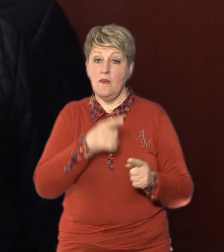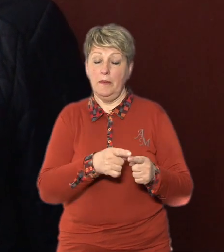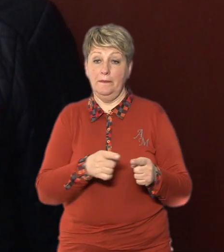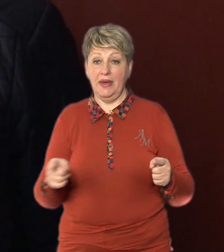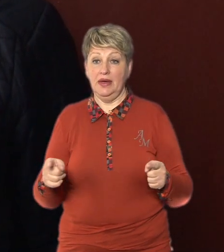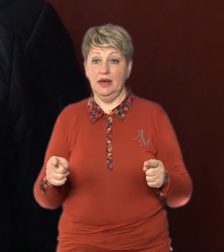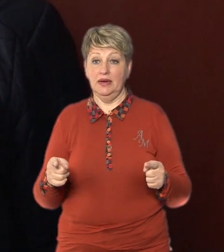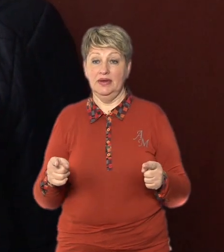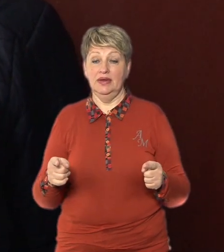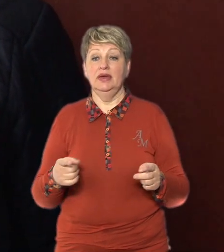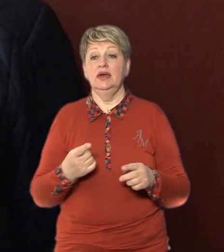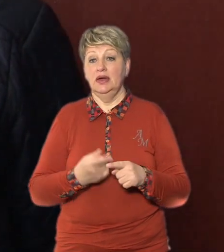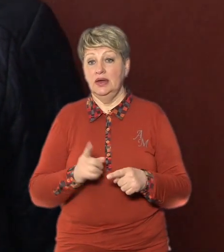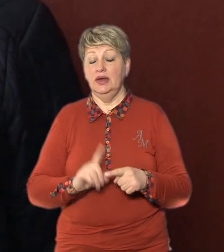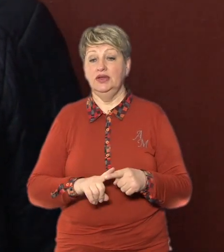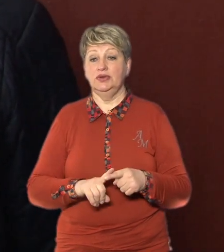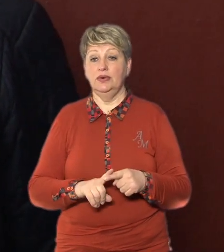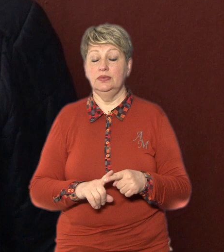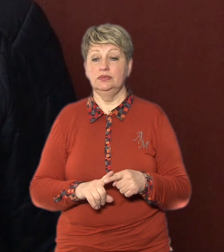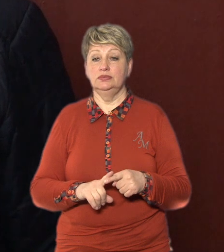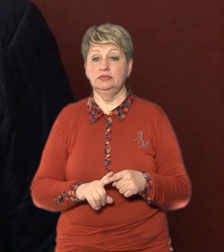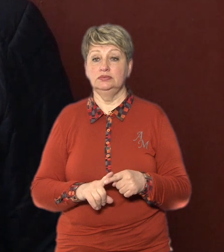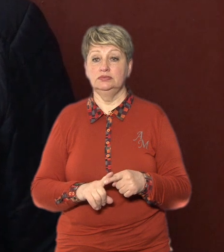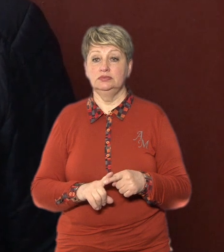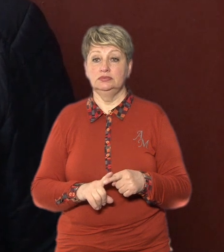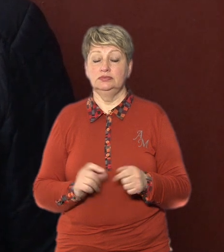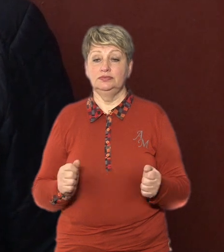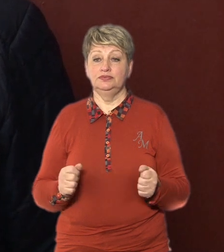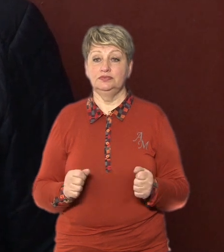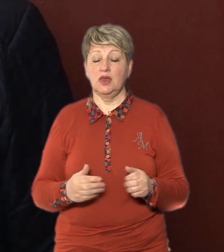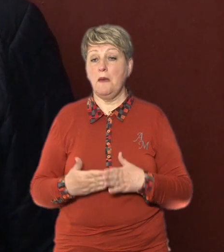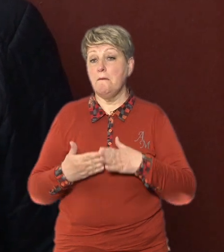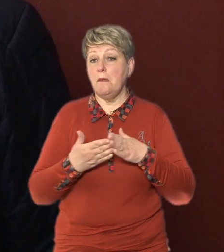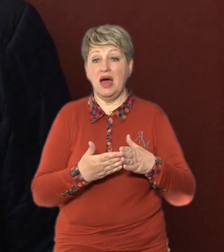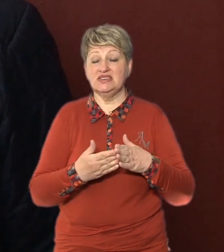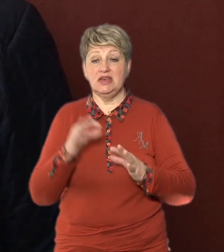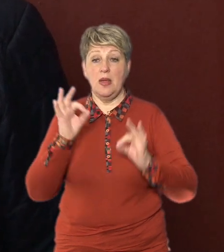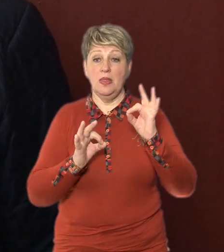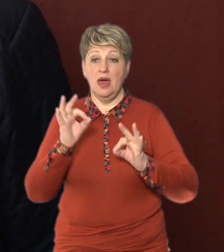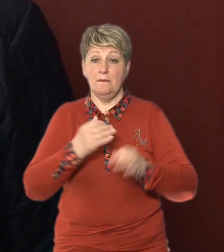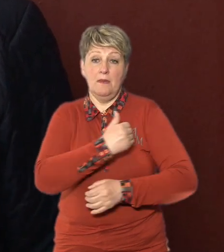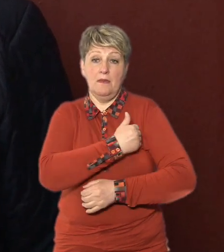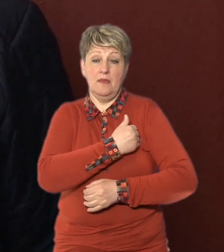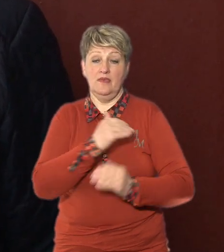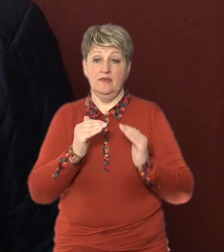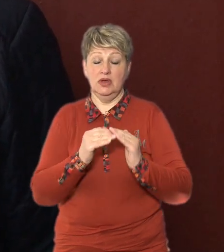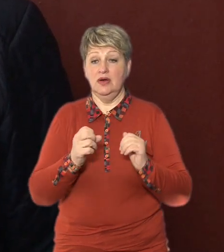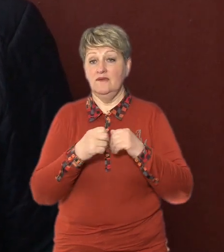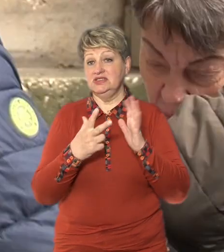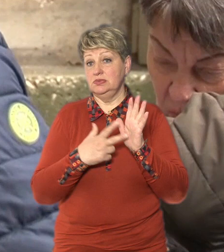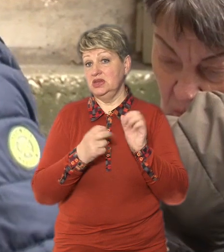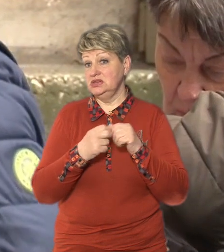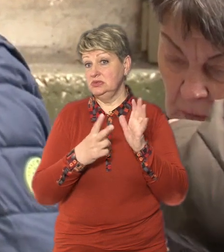Ця зима тепла практично була, ну, максимальна температура була 18-17